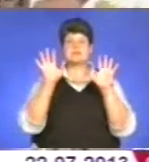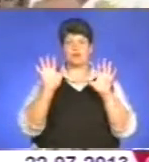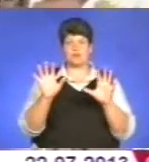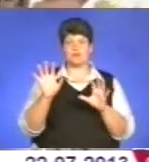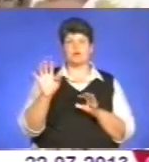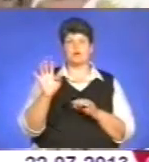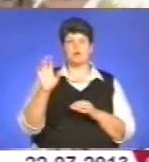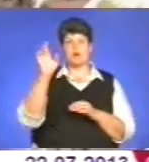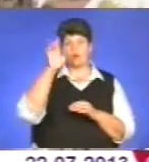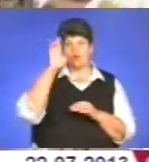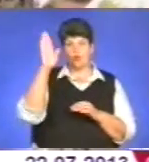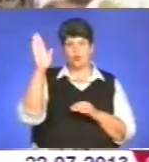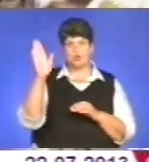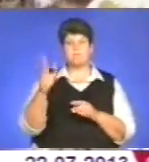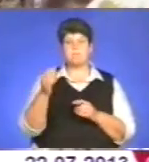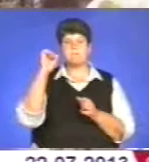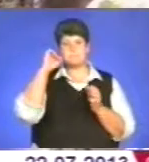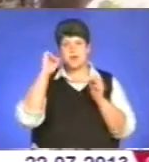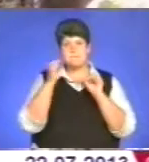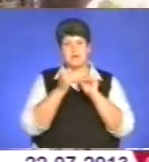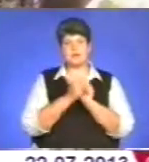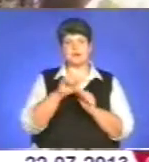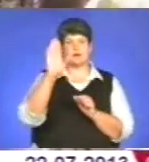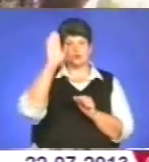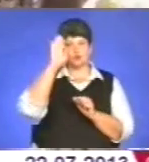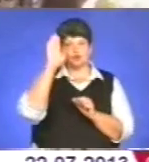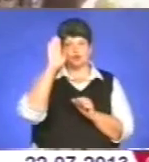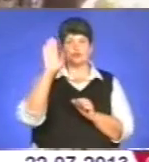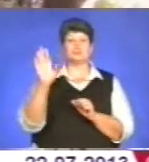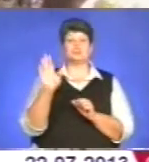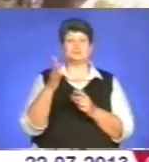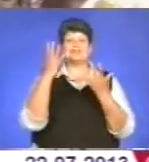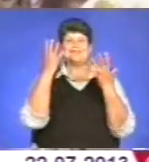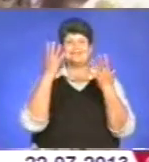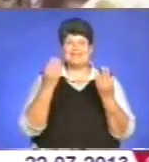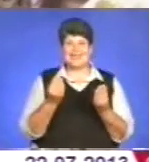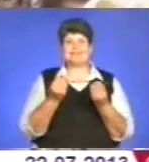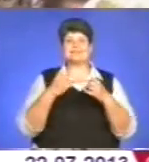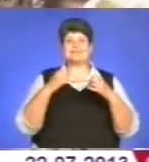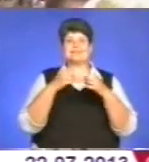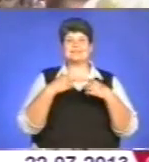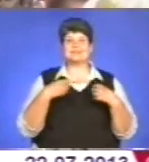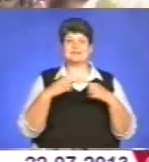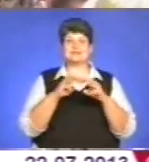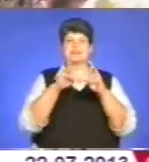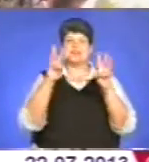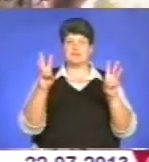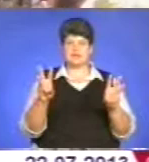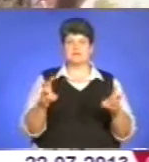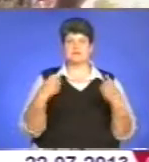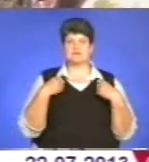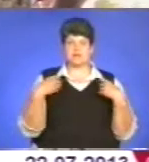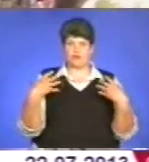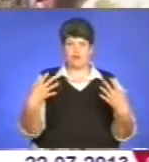чоловічий день святий святуват, що кожен християнин повинен неділю вислухати службу Божу.